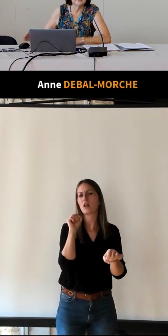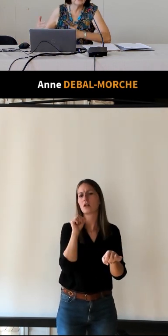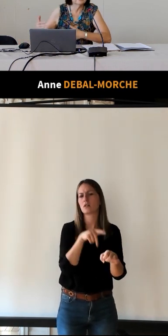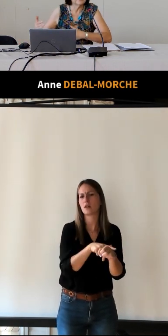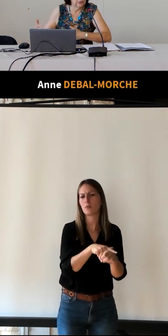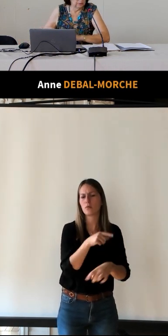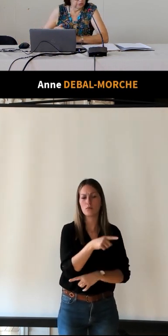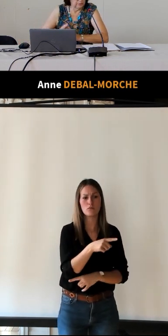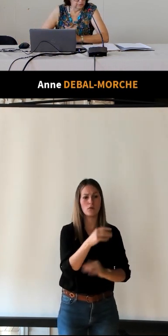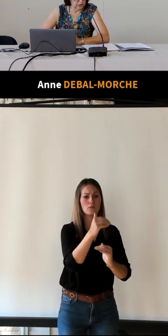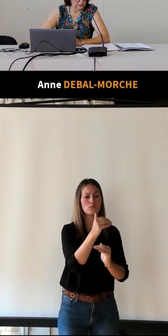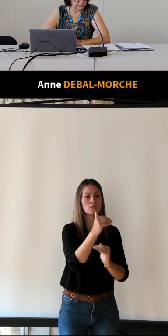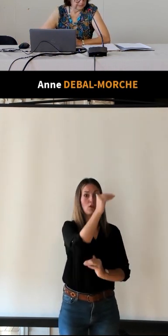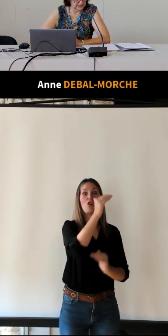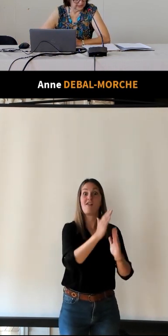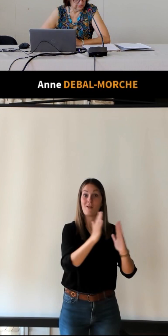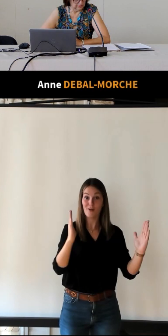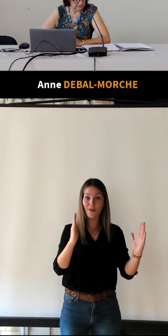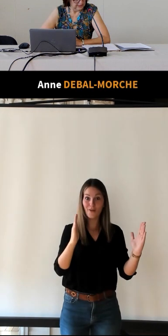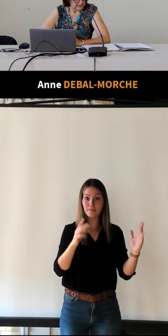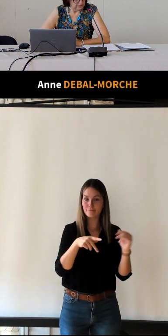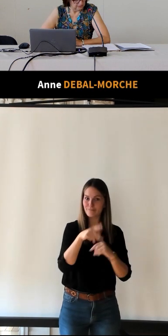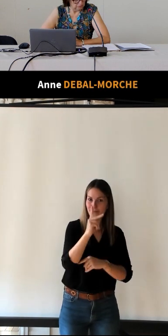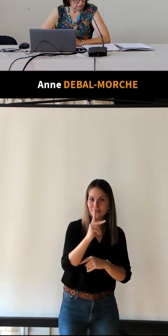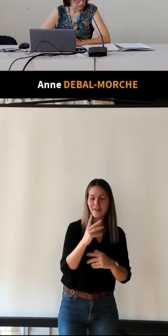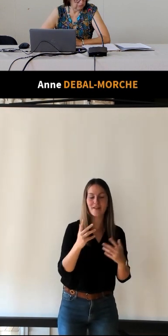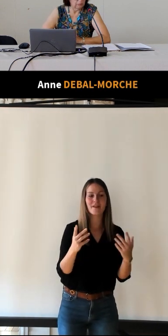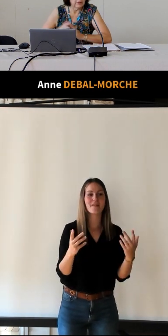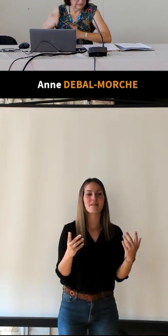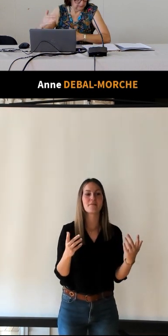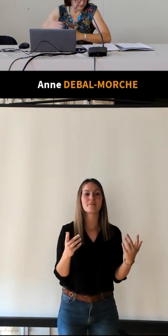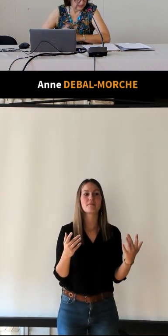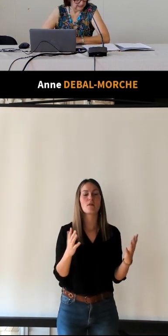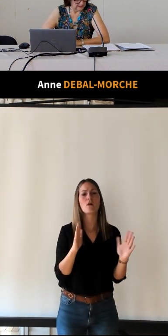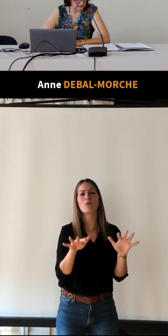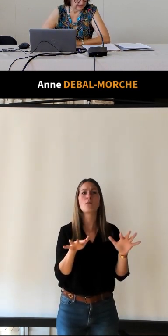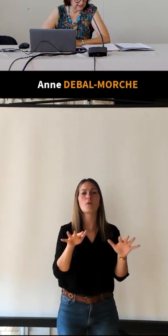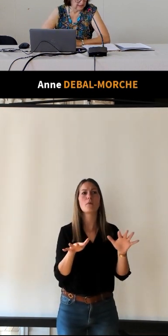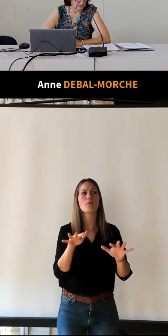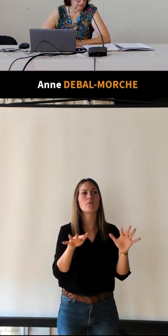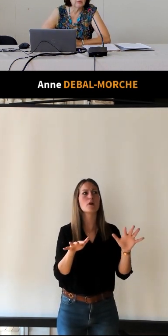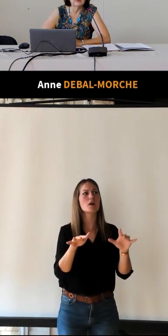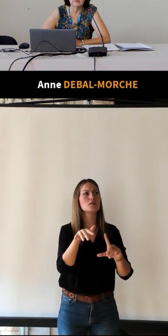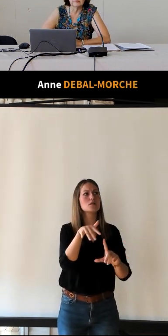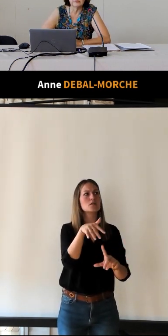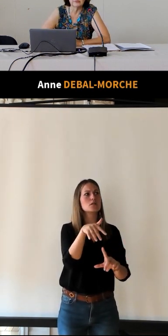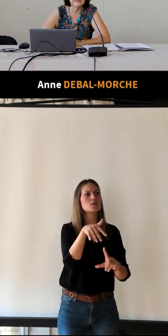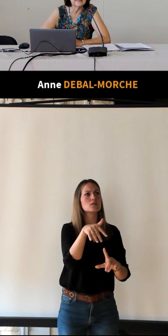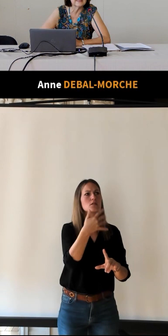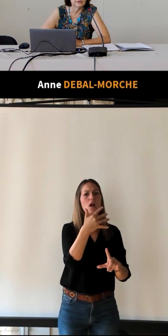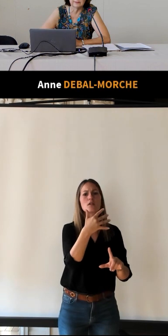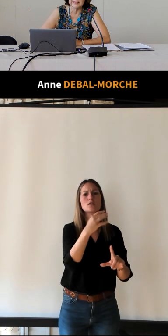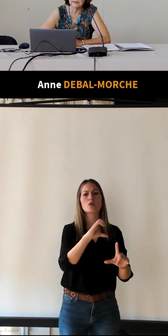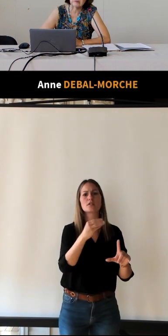il est d'une taille beaucoup plus grande puisqu'il fait à peu près un 15 sur